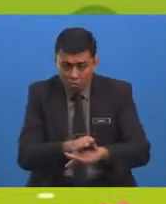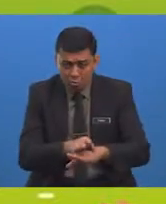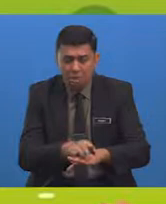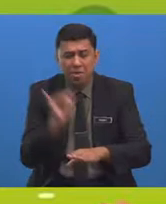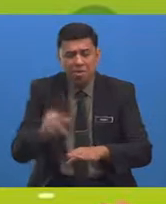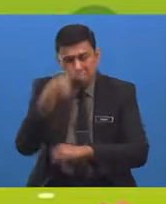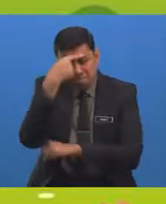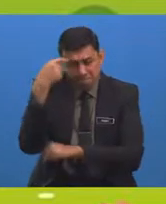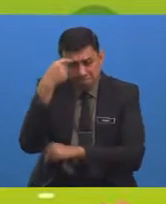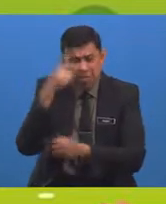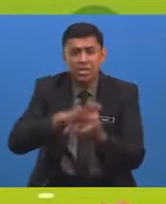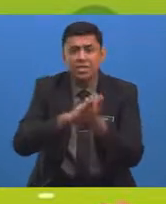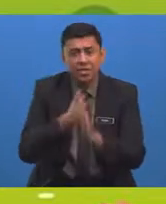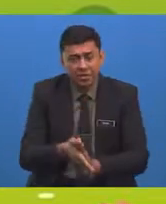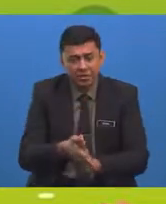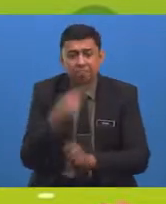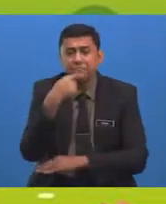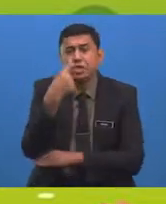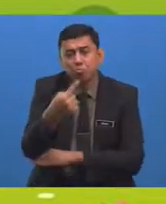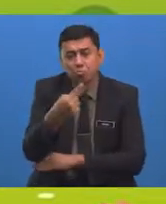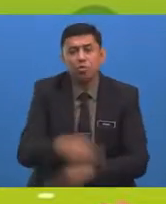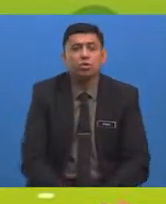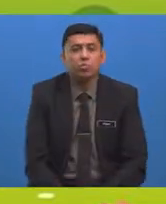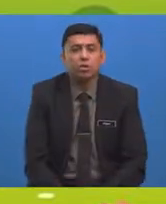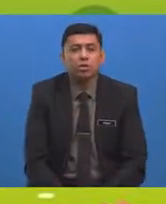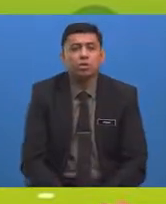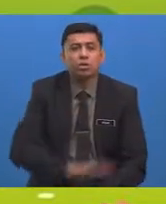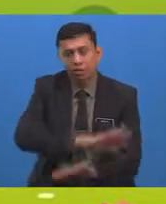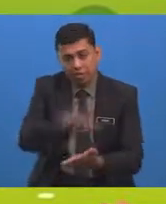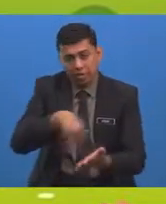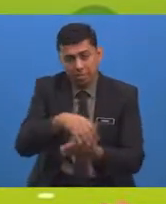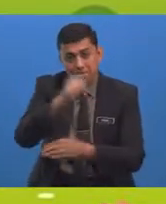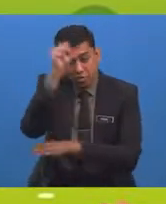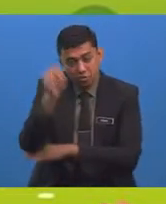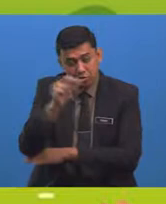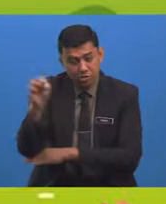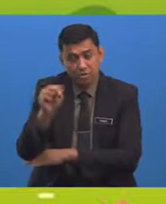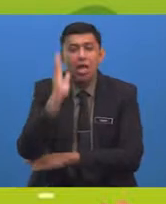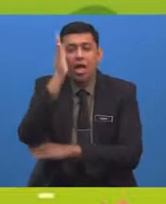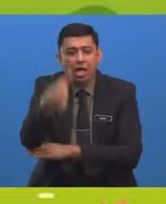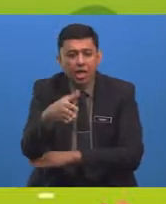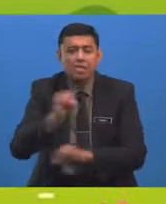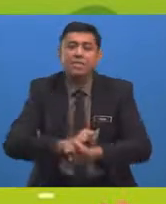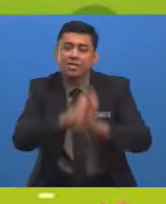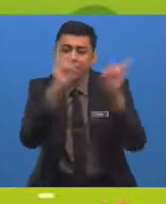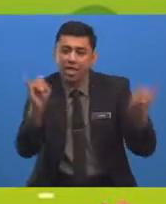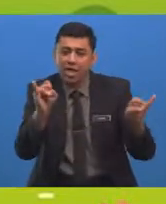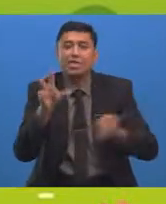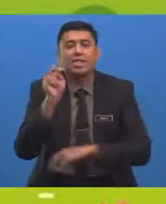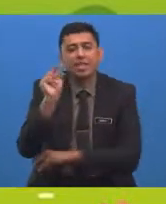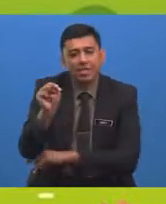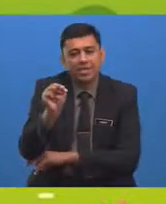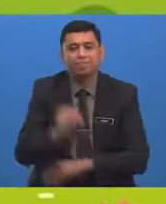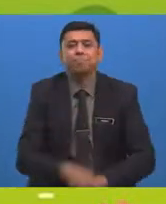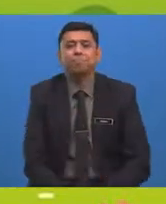menyebabkan kejadian tersebut? Kesemua persoalan ini akan cikgu jelaskan sebentar lagi